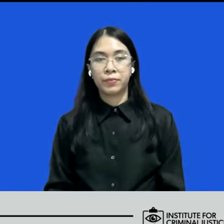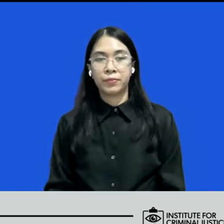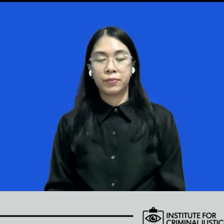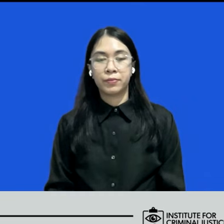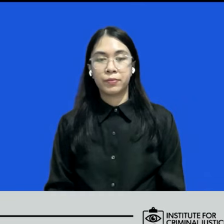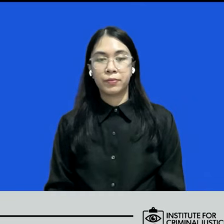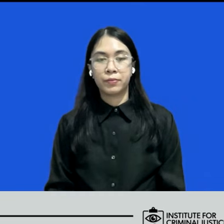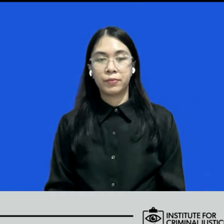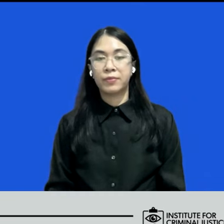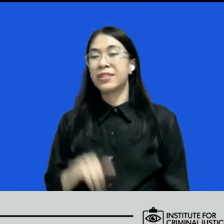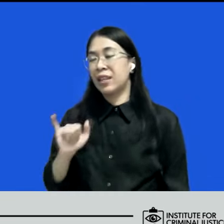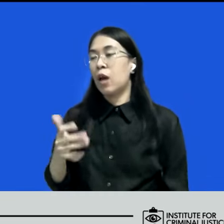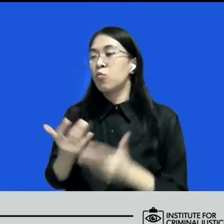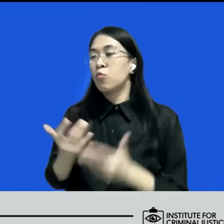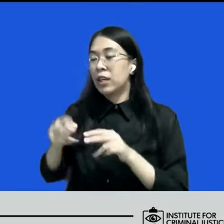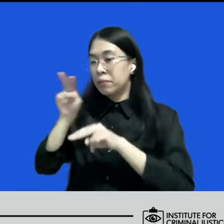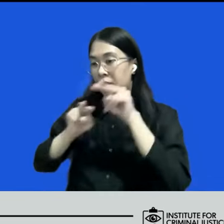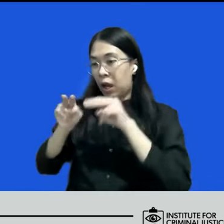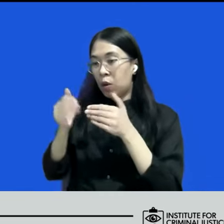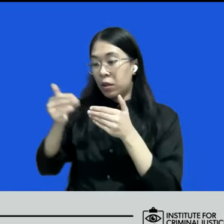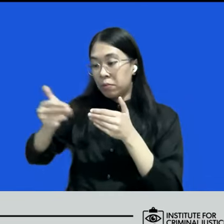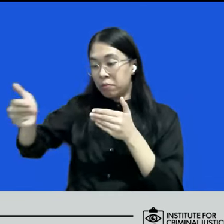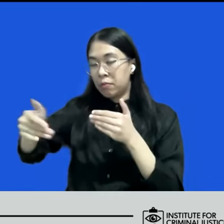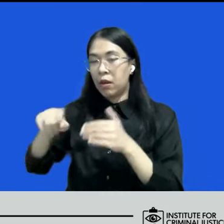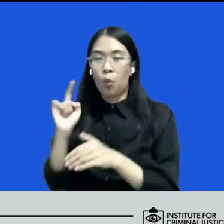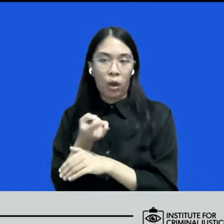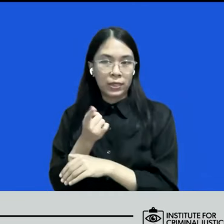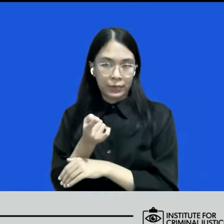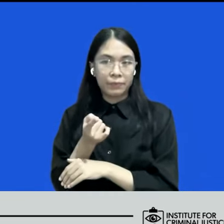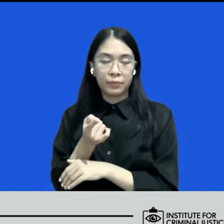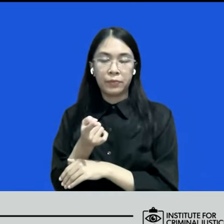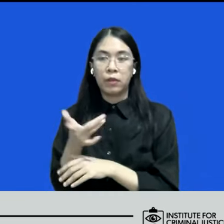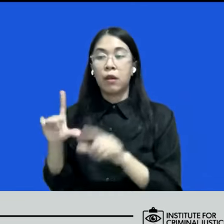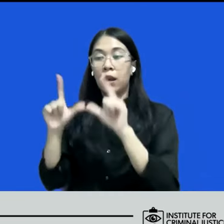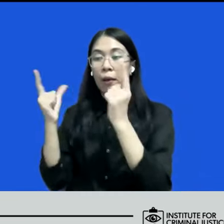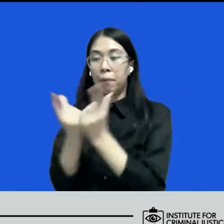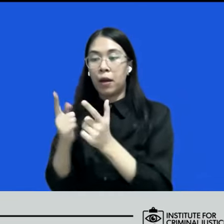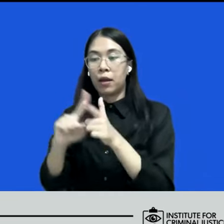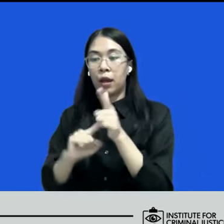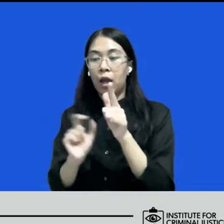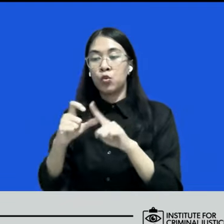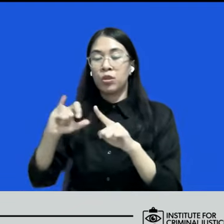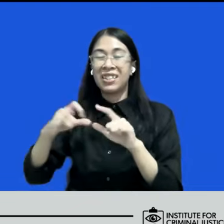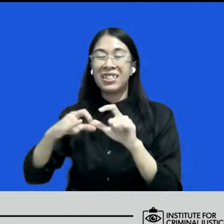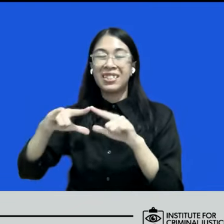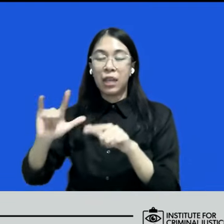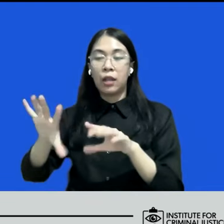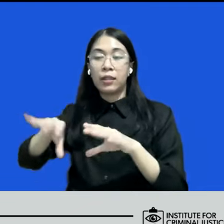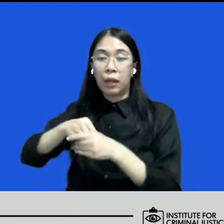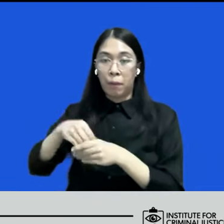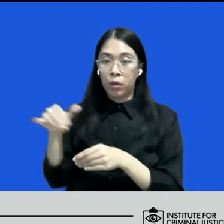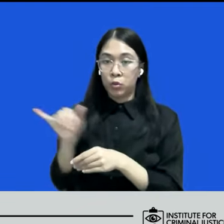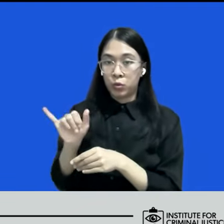paling tidak pengawasan berjenjangnya harus ada lembaga yudisial itu bisa dilibatkan juga